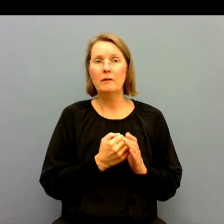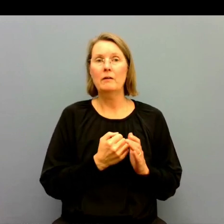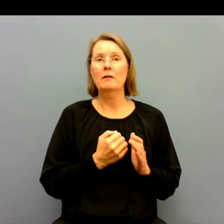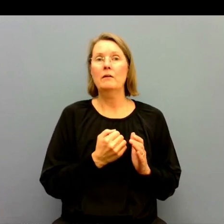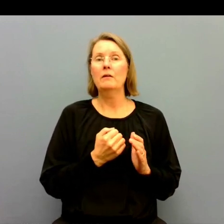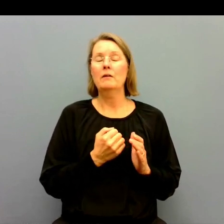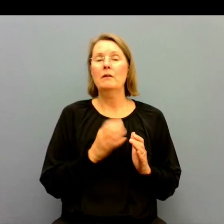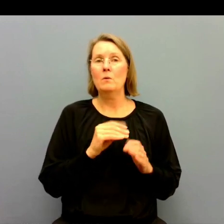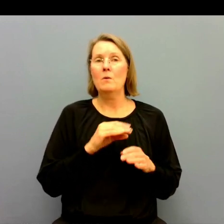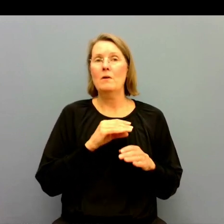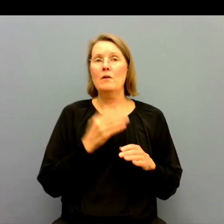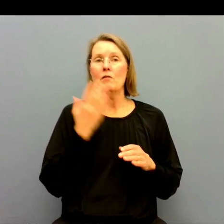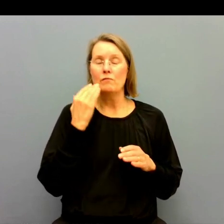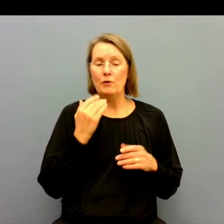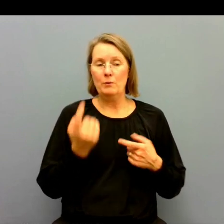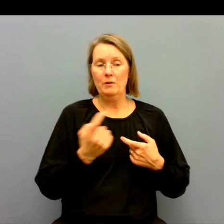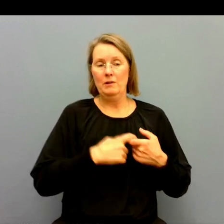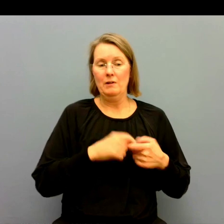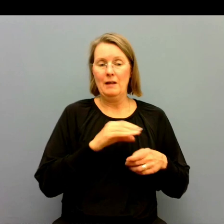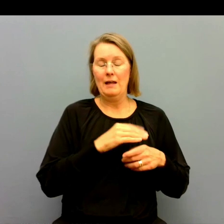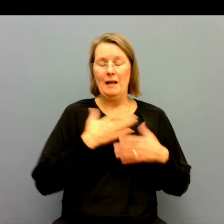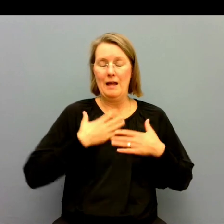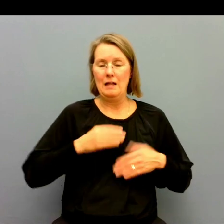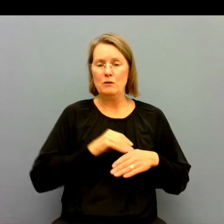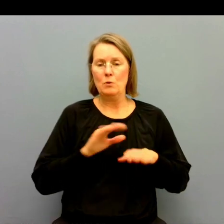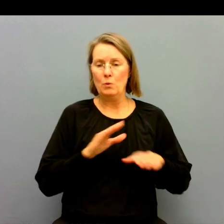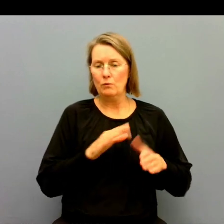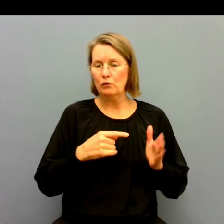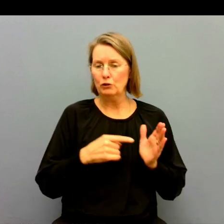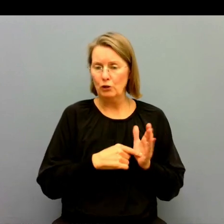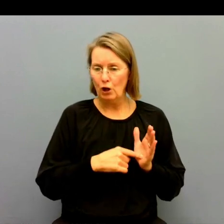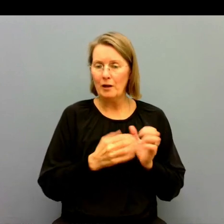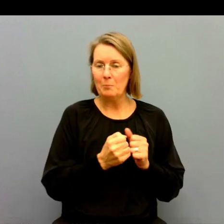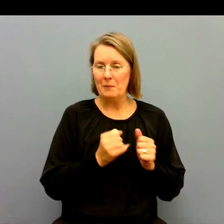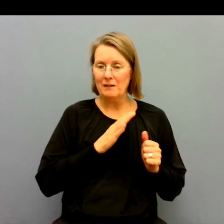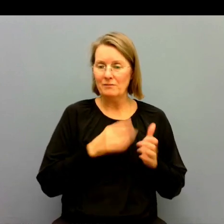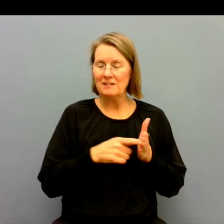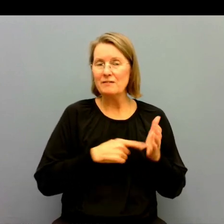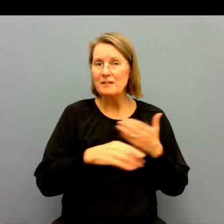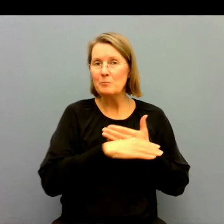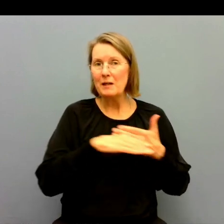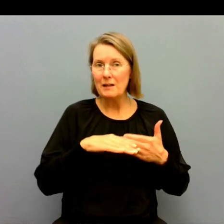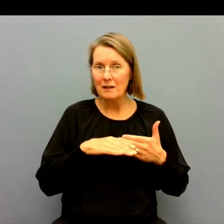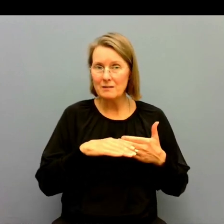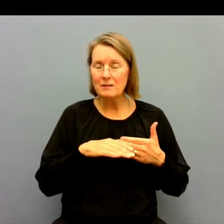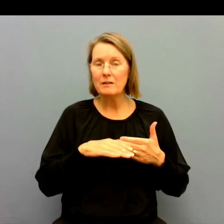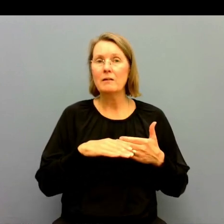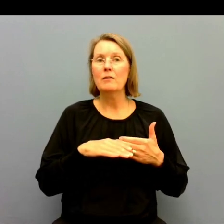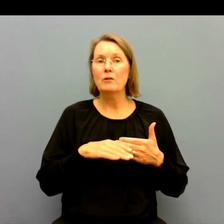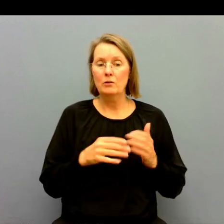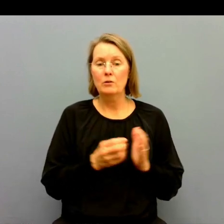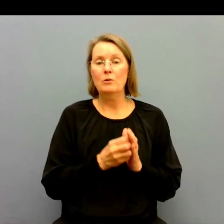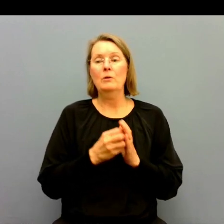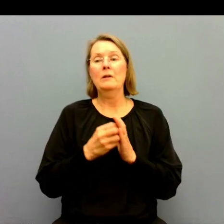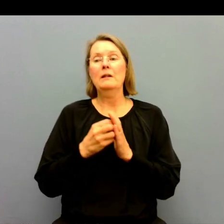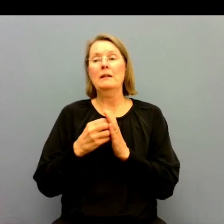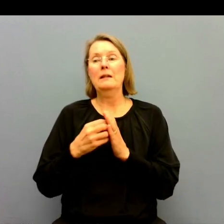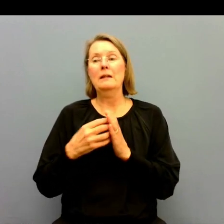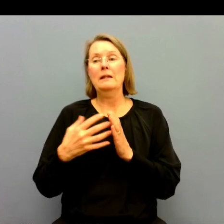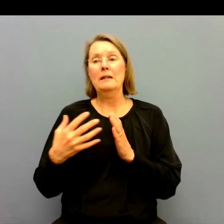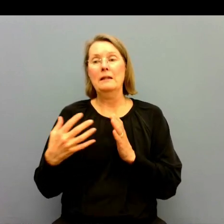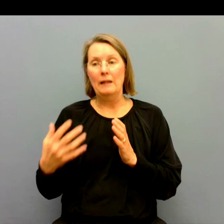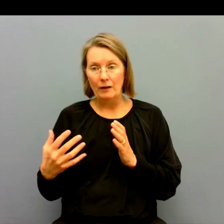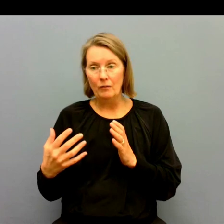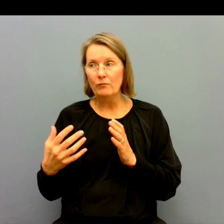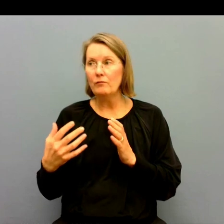tidigare, det har hört i hälso- och sjukvårdslagen nu med de begränsningar som det innebär. Och av den anledningen så föreslog